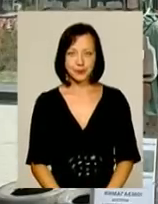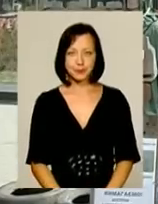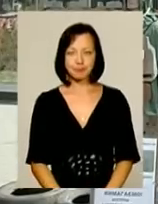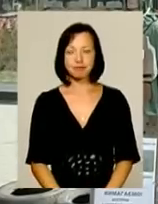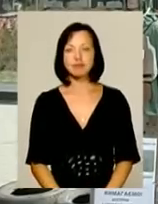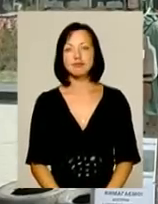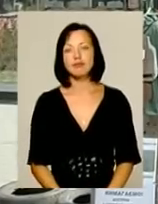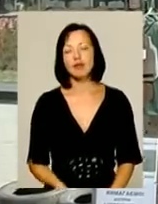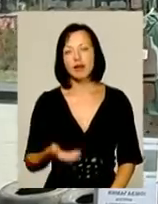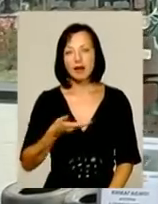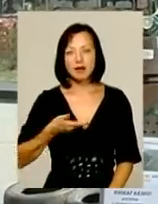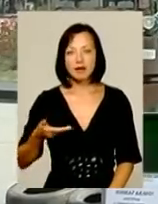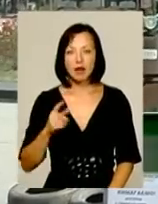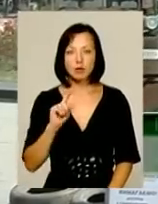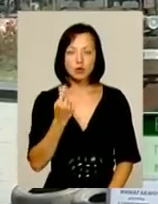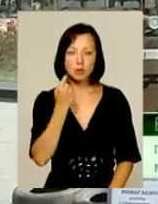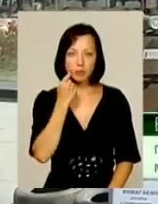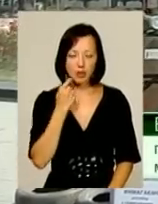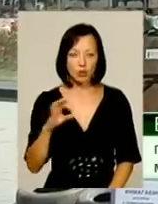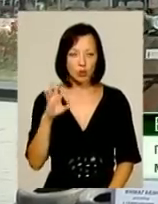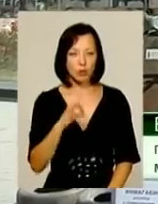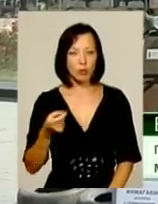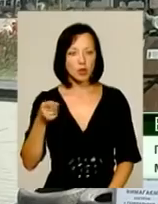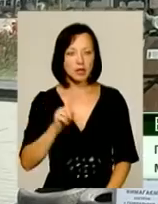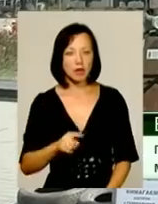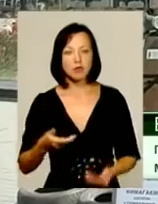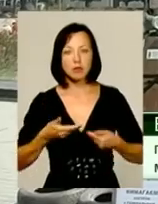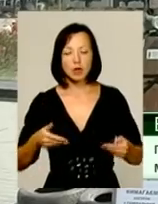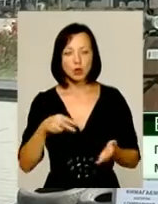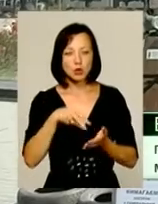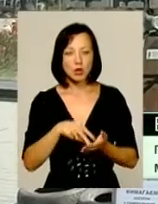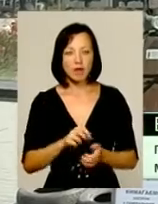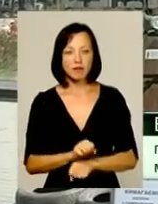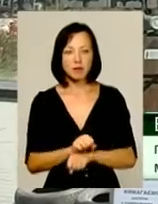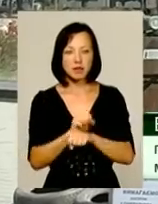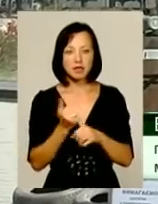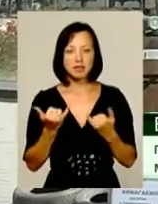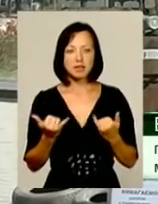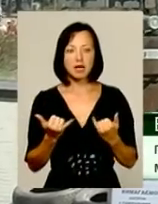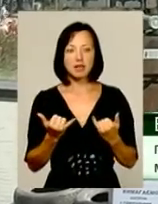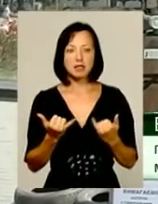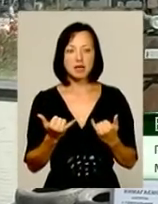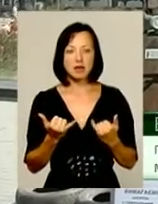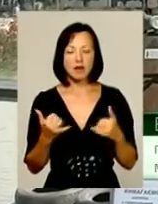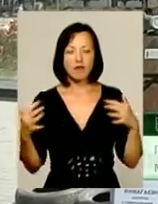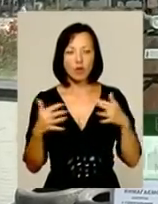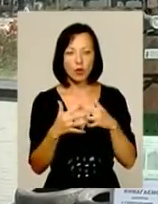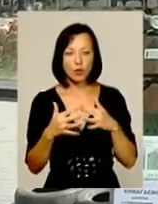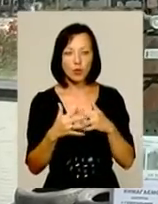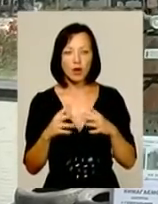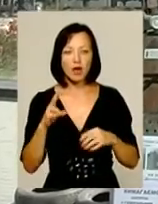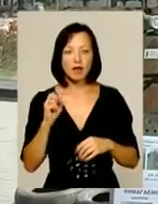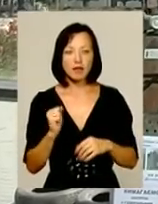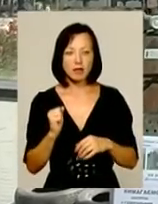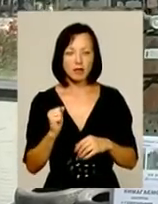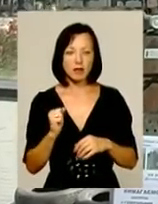Нам дуже прикро про те, що ми, хто стояв на Майдані, хто зараз воює на фронті, на передовій. Прикро про